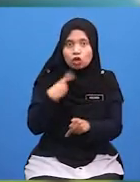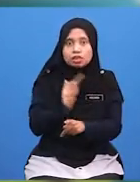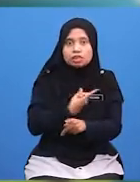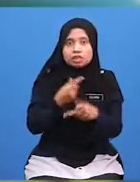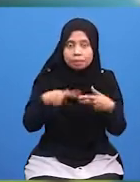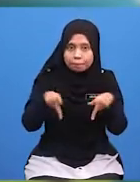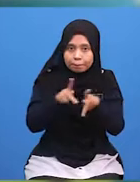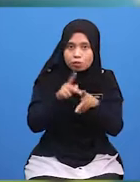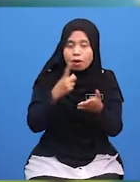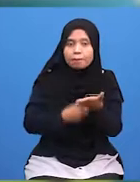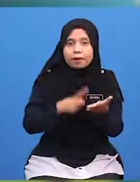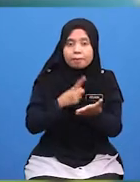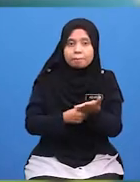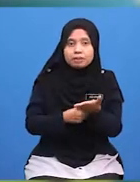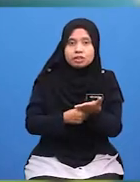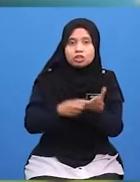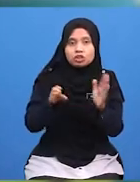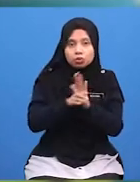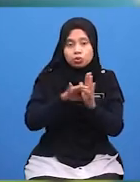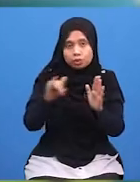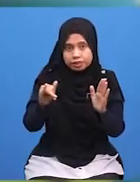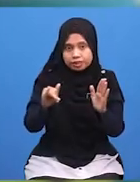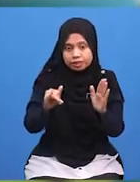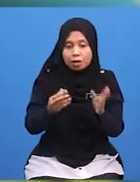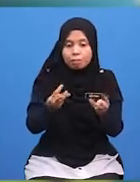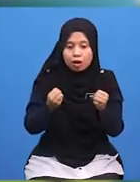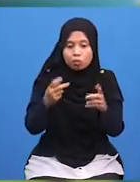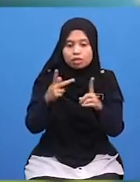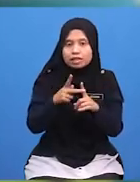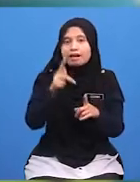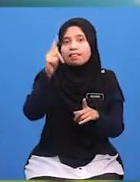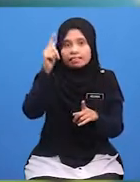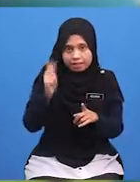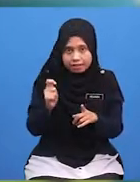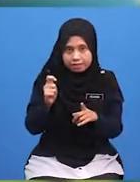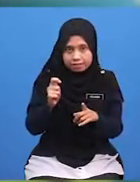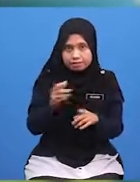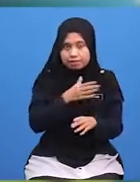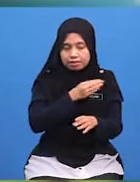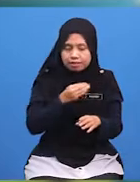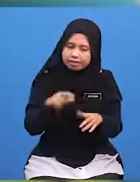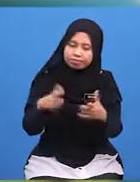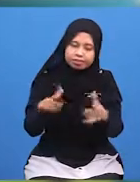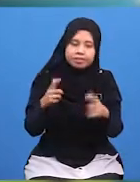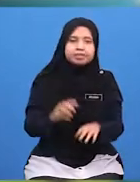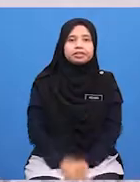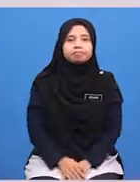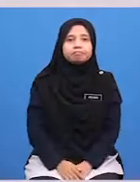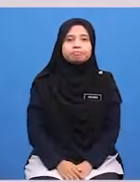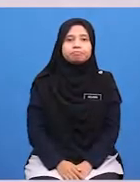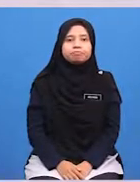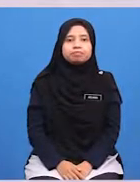Kita Perlukan Apa-apa Seperti Hendak Ketandas Dan Sebagainya